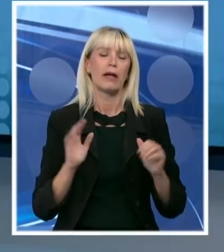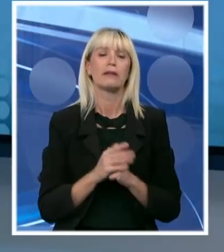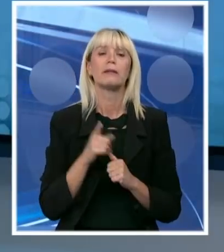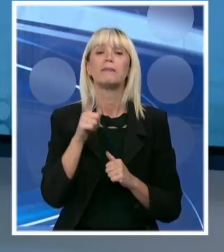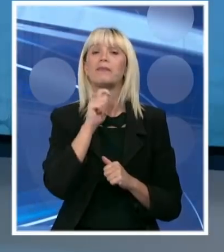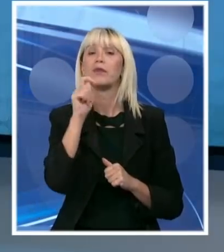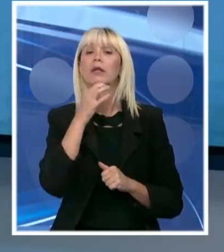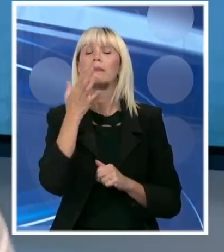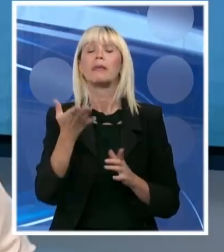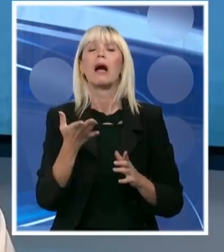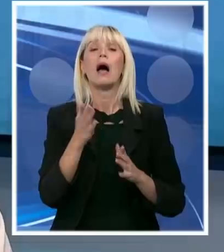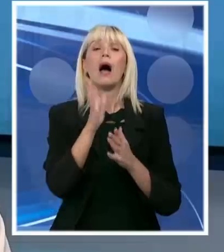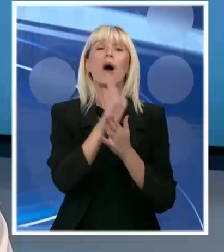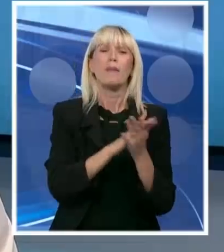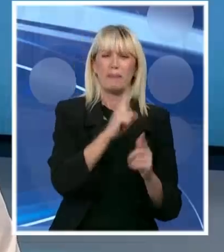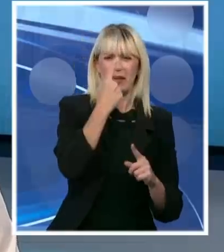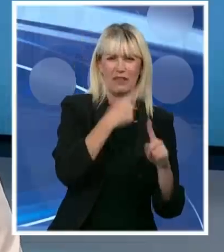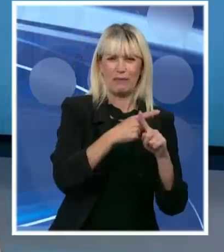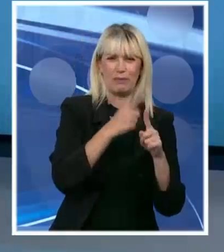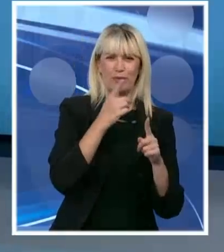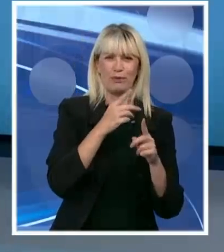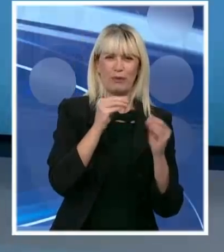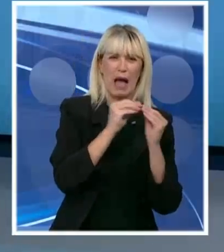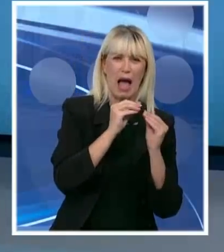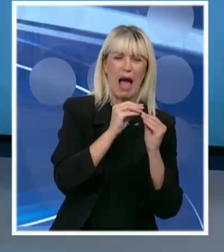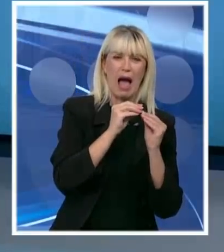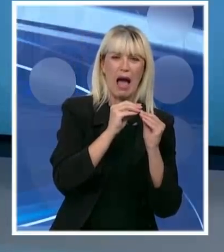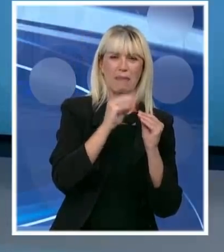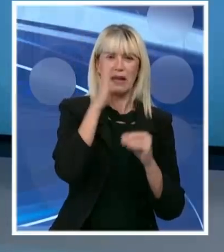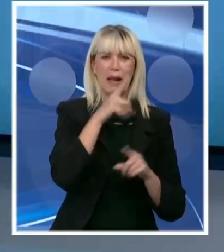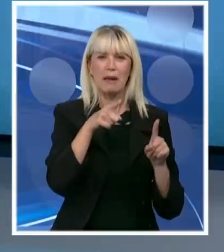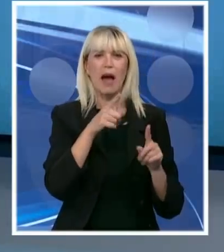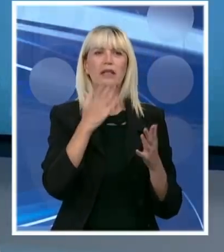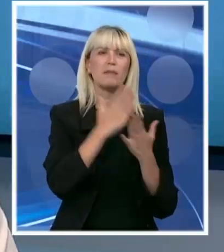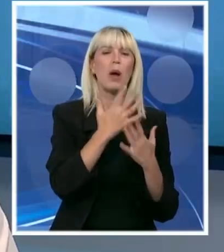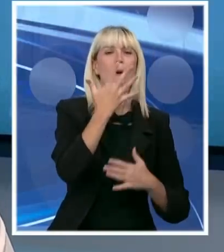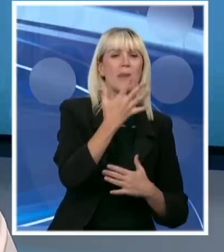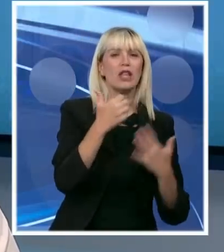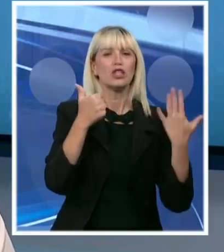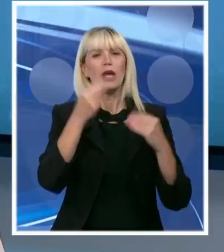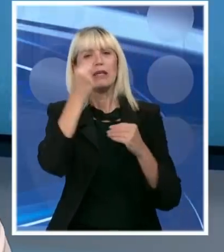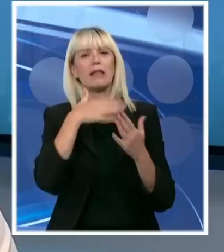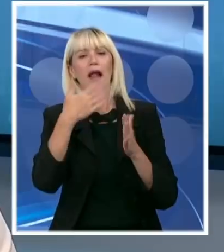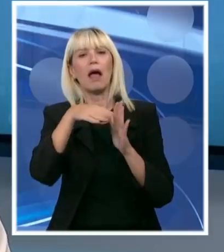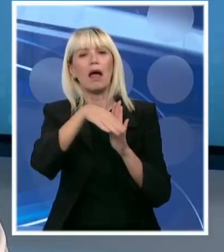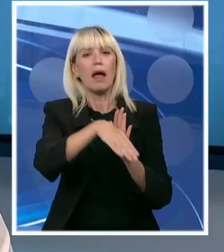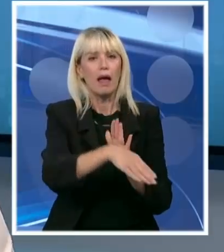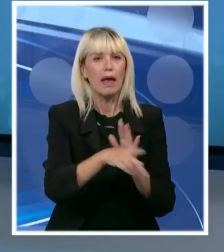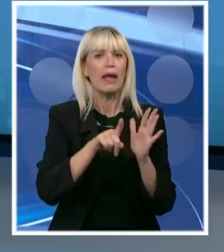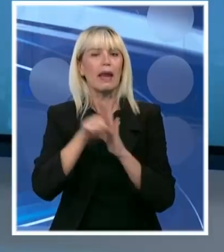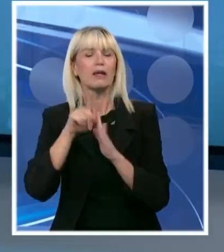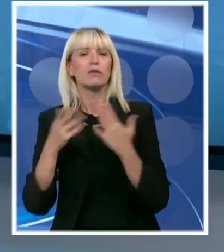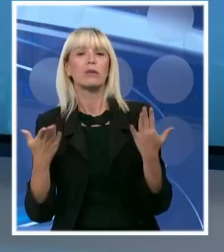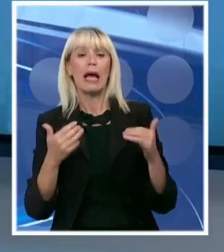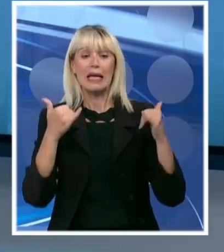U prvom, talosu epidemije smo negde i prognozirali, pa smo čekali petu, šestu nedelju posle koje se spušta. Jel u ovim trenucima